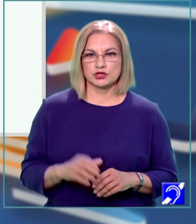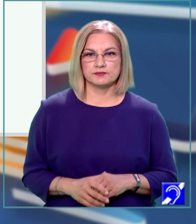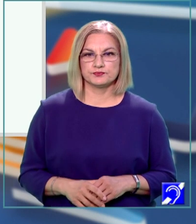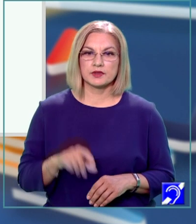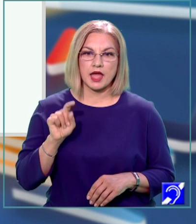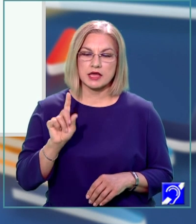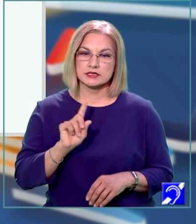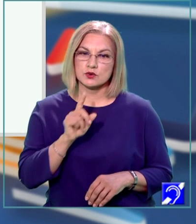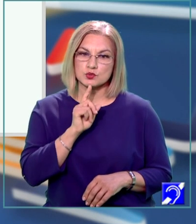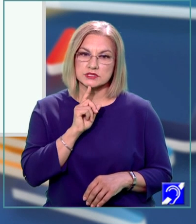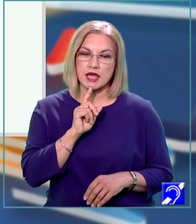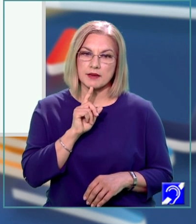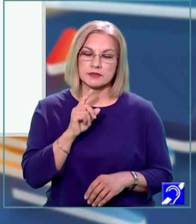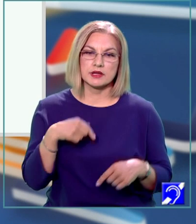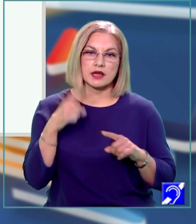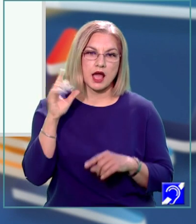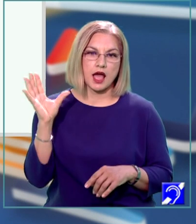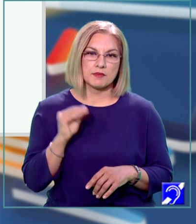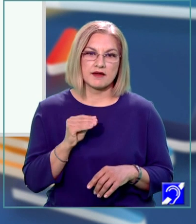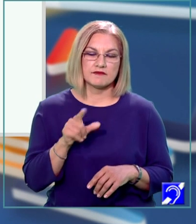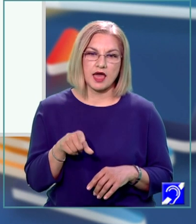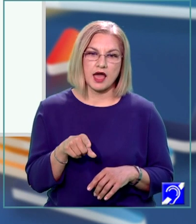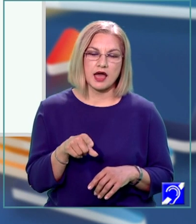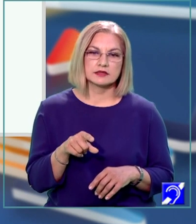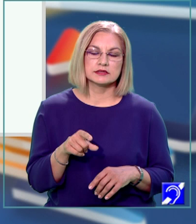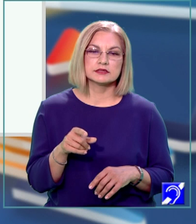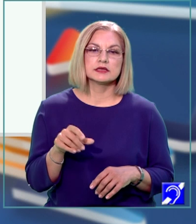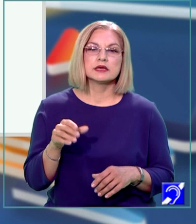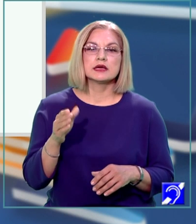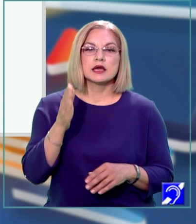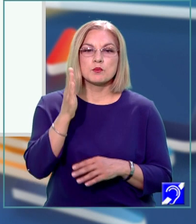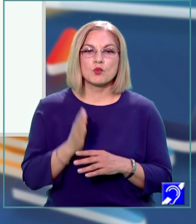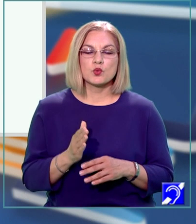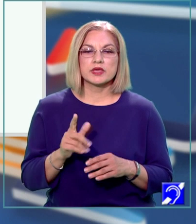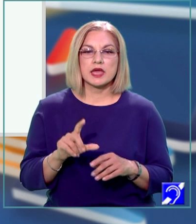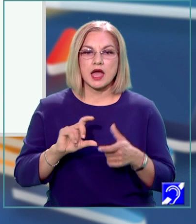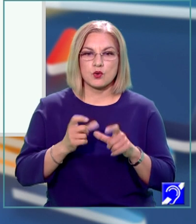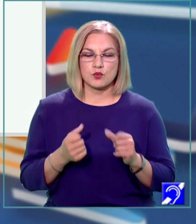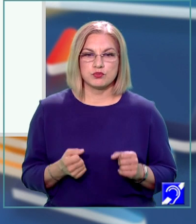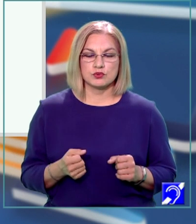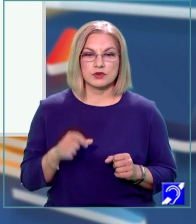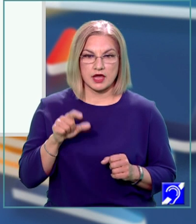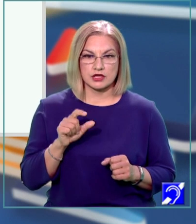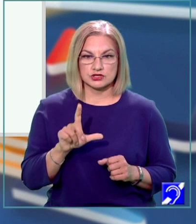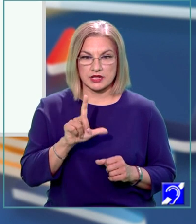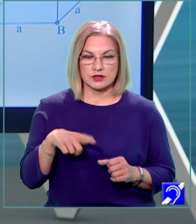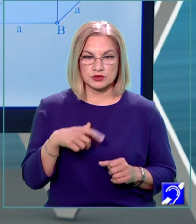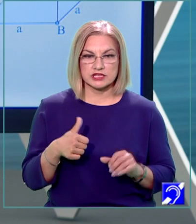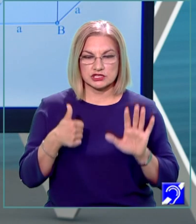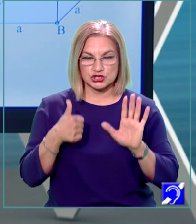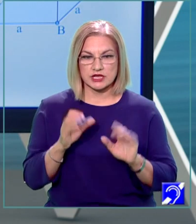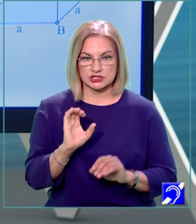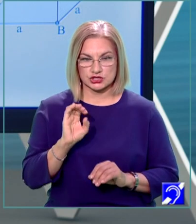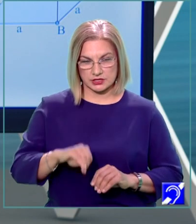nu înseamnă că am aflat muchia cubului. Deci, latura ac egal cu 6 centimetri.